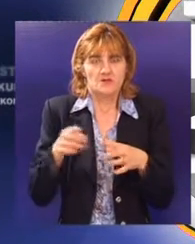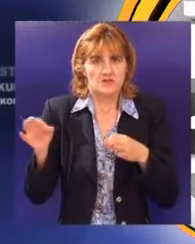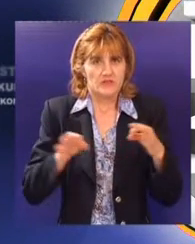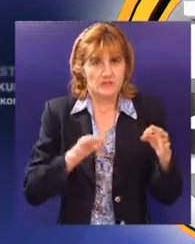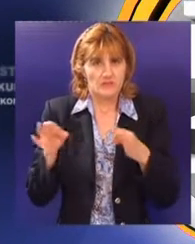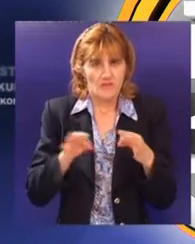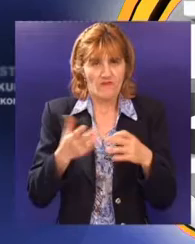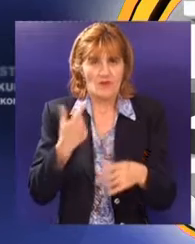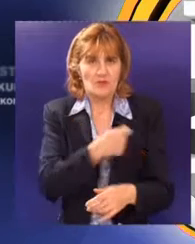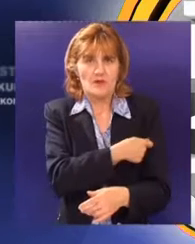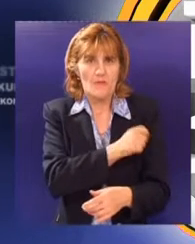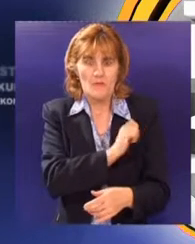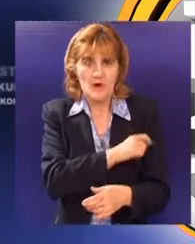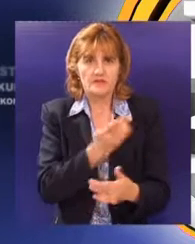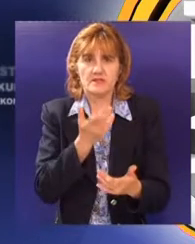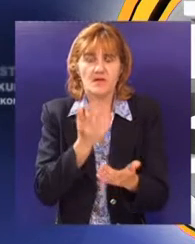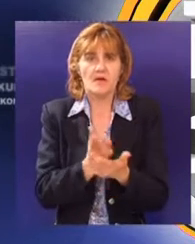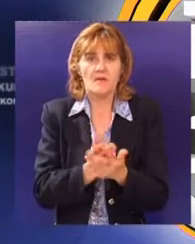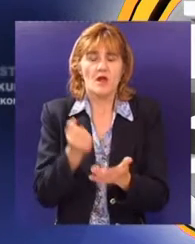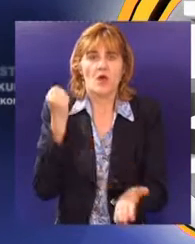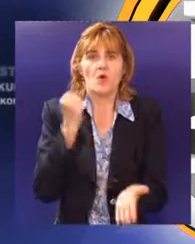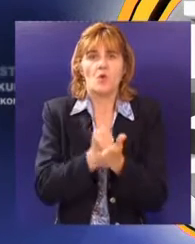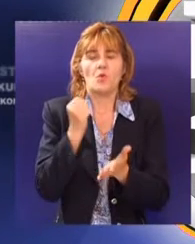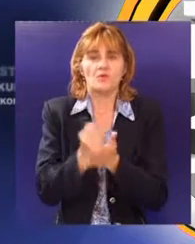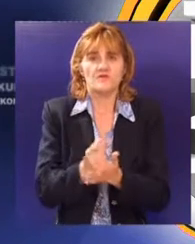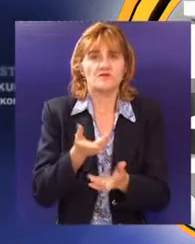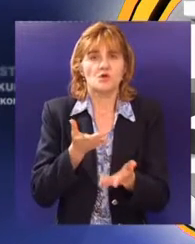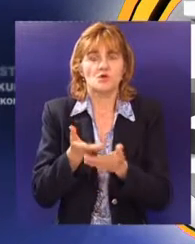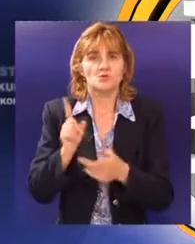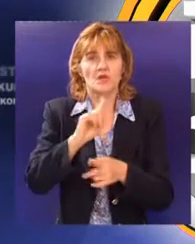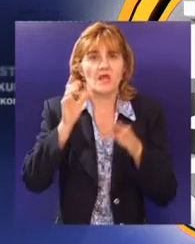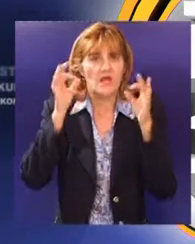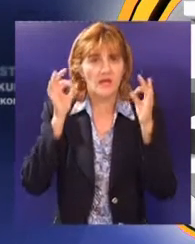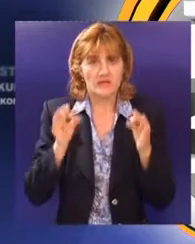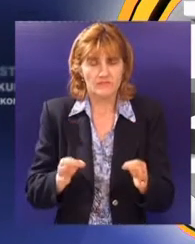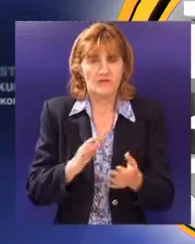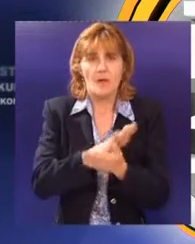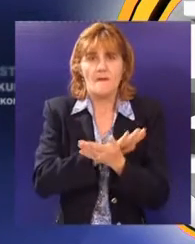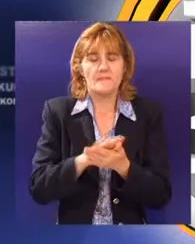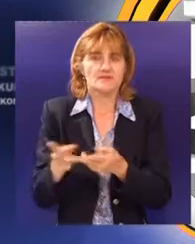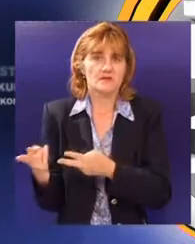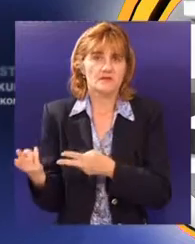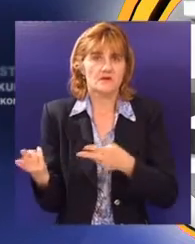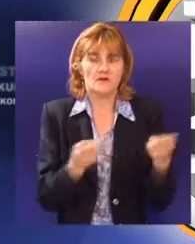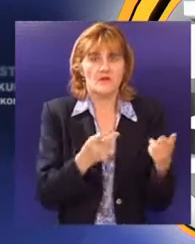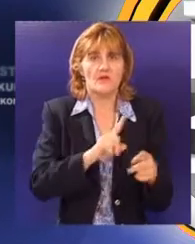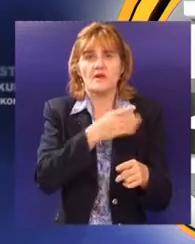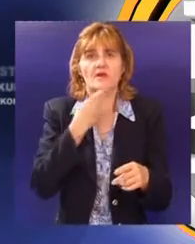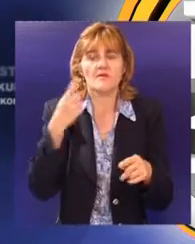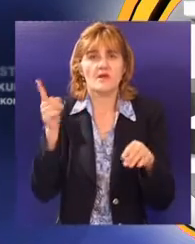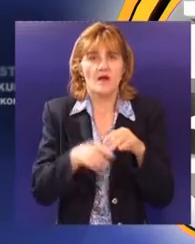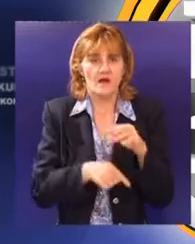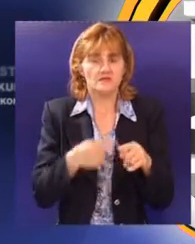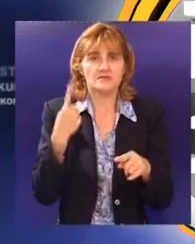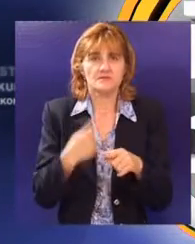strane saobraćajne policije, pri čemu se u slučaju utvrđivanja na ispravnosti vozila isto šalje na besplatan tehnički pregled, bez naplate kazne.